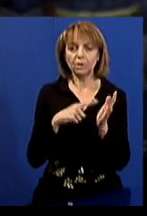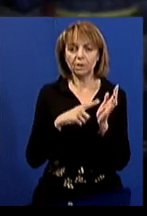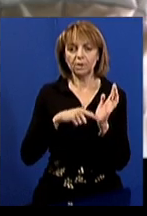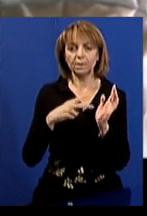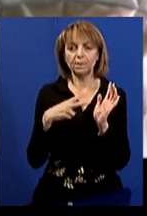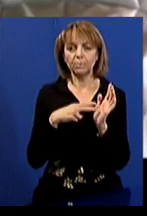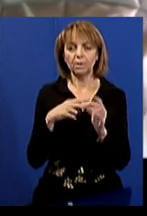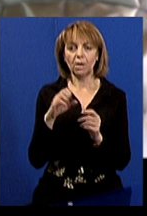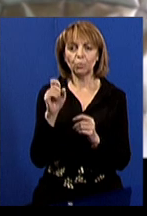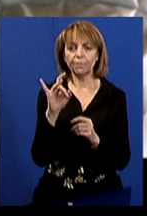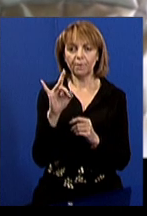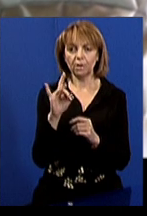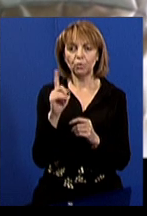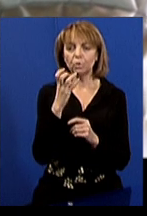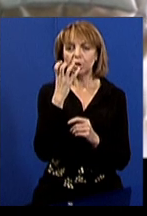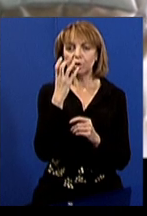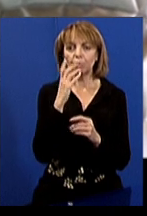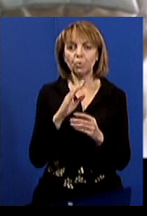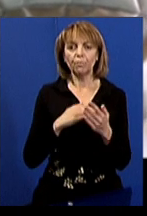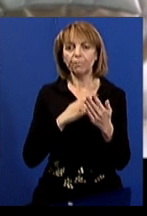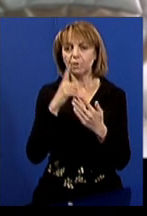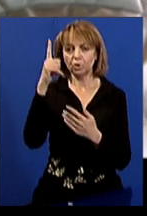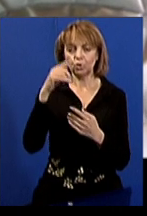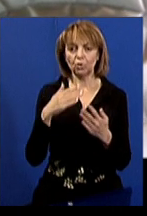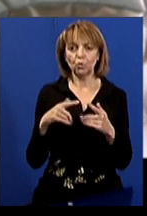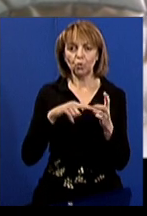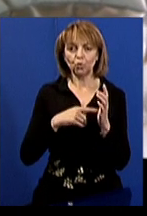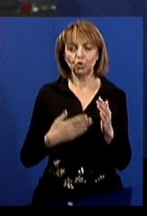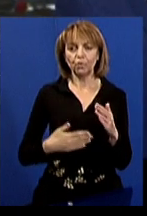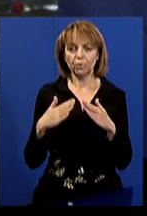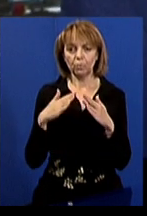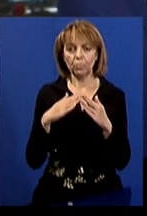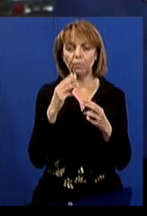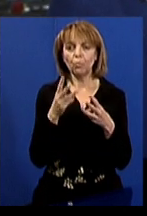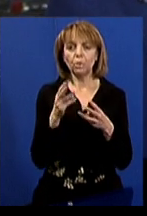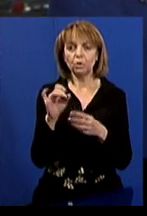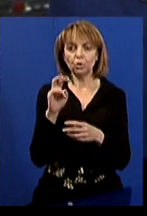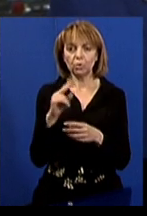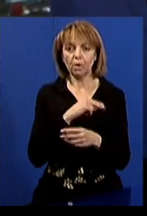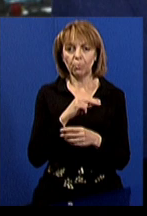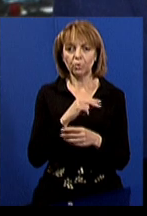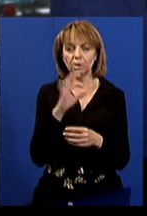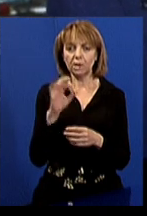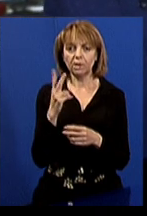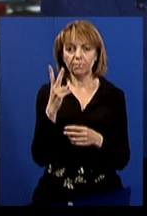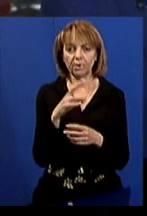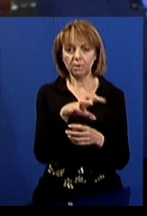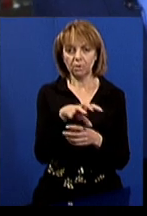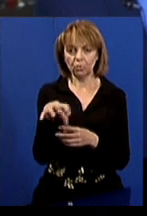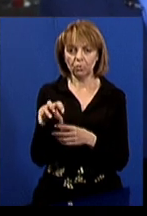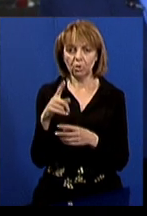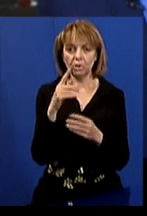атмосфер, щоб тепло надійшло в найвищу точку житлового будинку. В опалювальний сезон працюють відразу два агрегати.